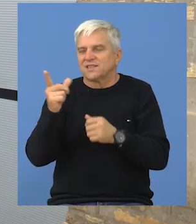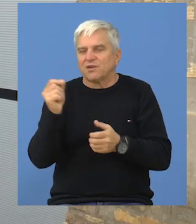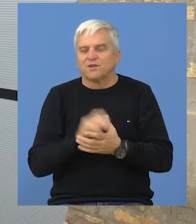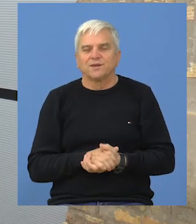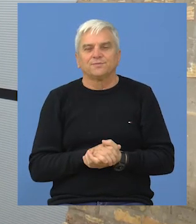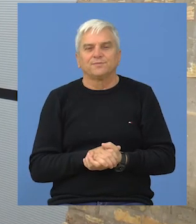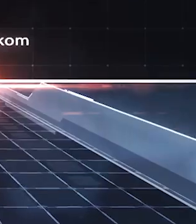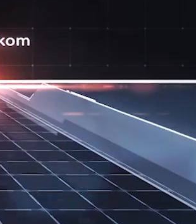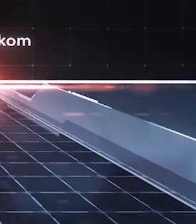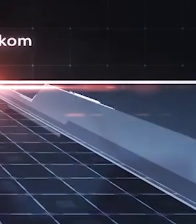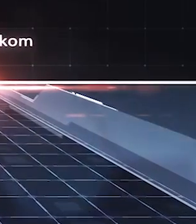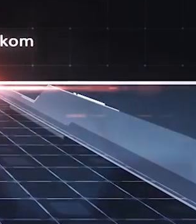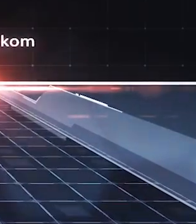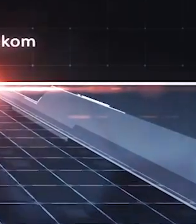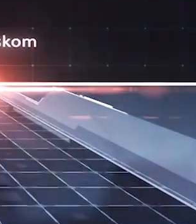sagovornik.